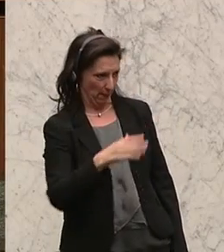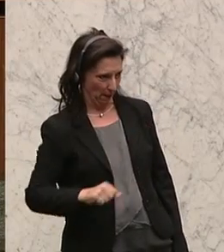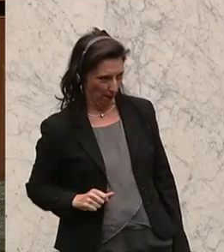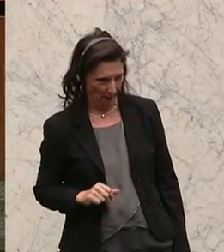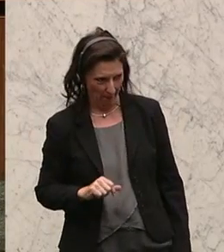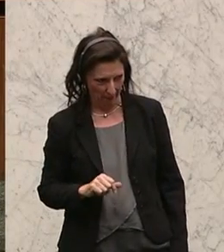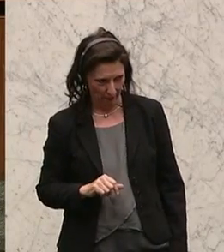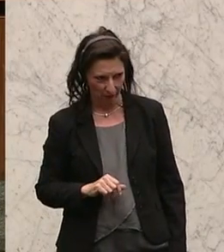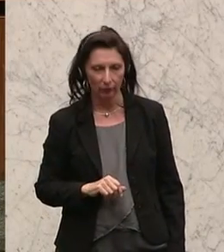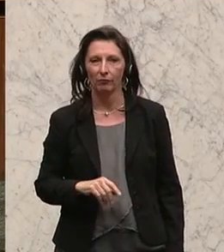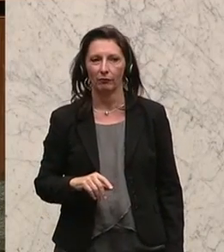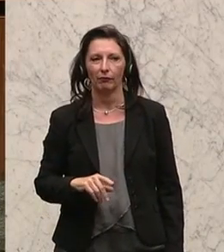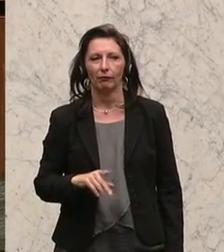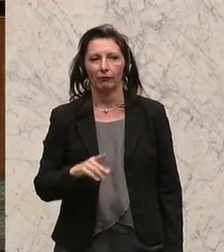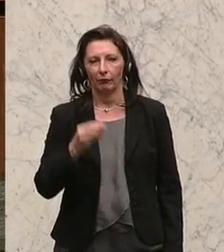Ungleichbehandlung österreichischer Steuerzahler.